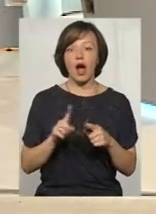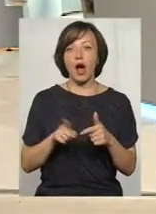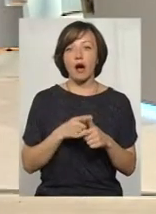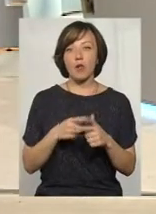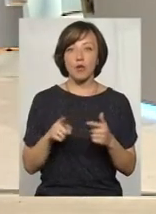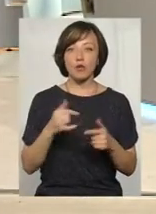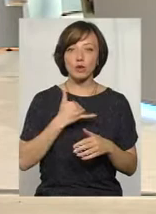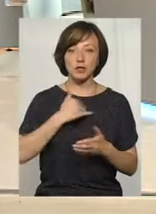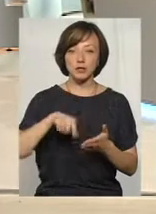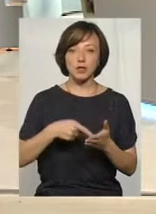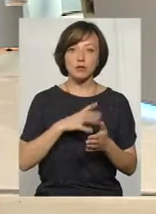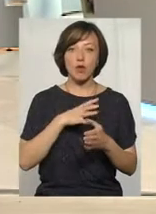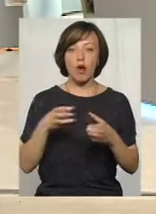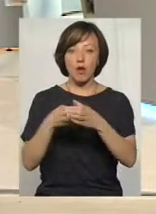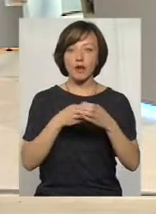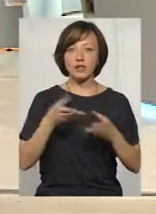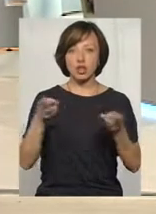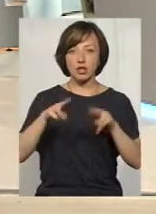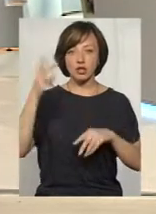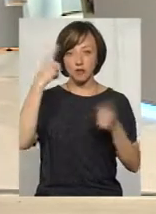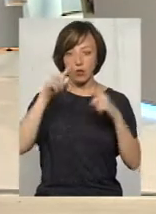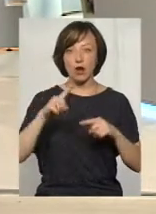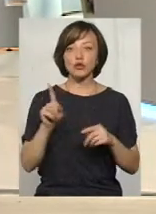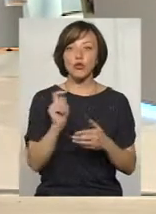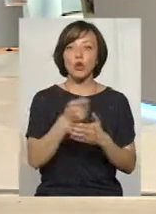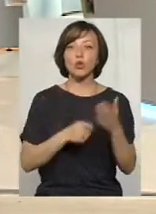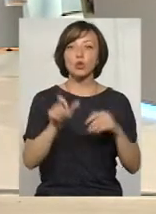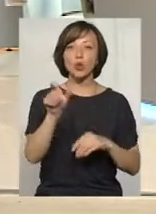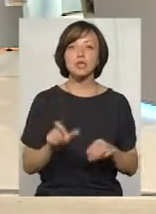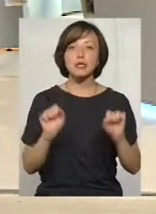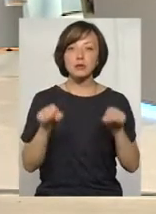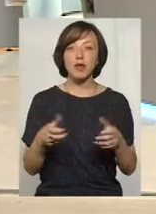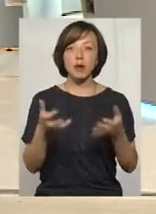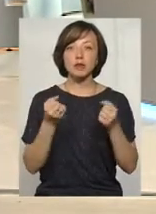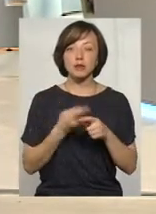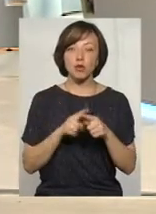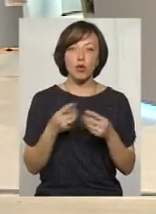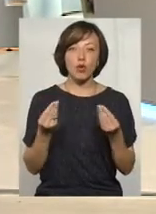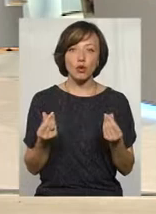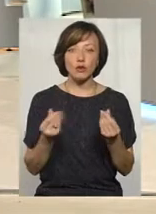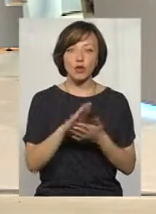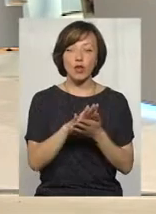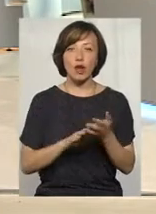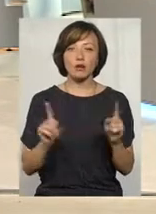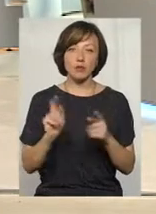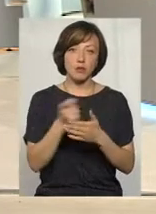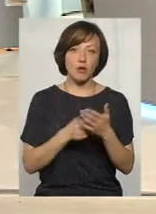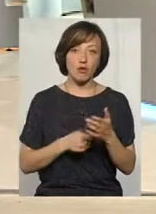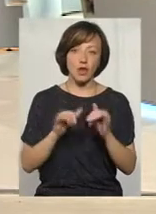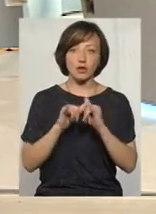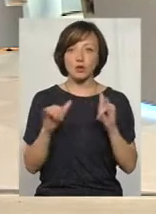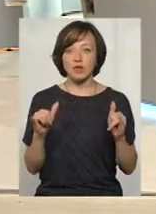місті була колекція, залишилася з наших творів. Але так, щоб художник зміг отримати з цього гроші, щоб подальше щось малювати і